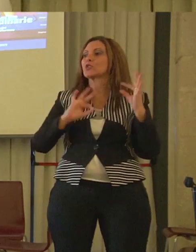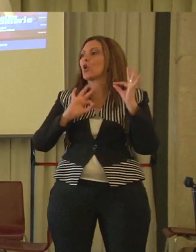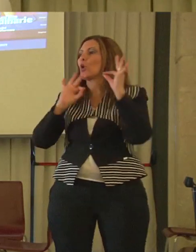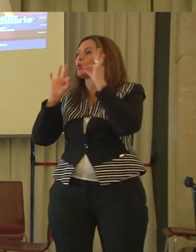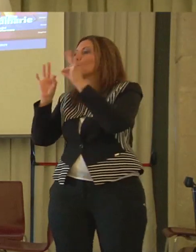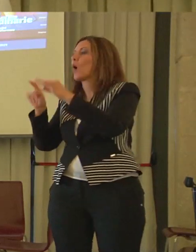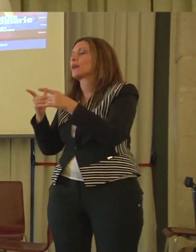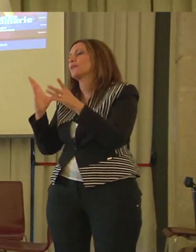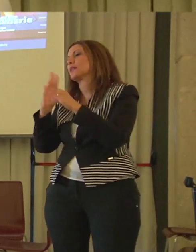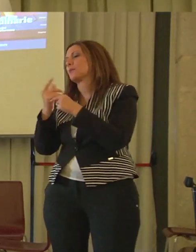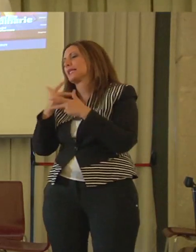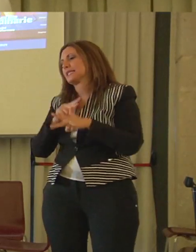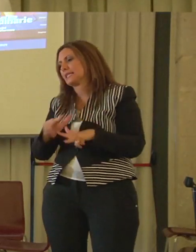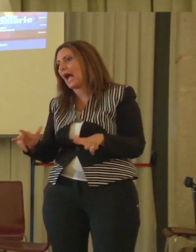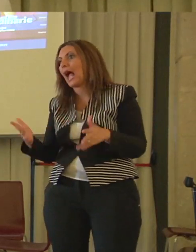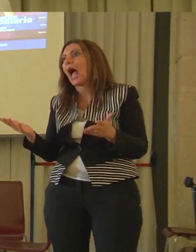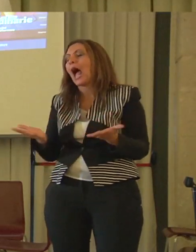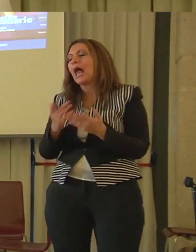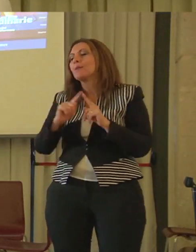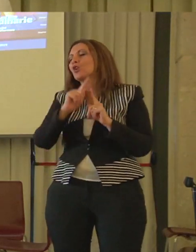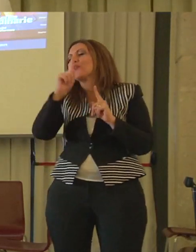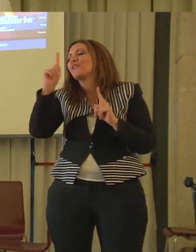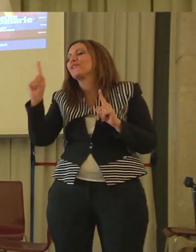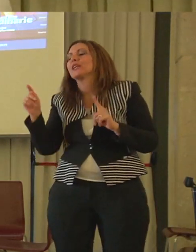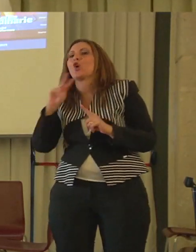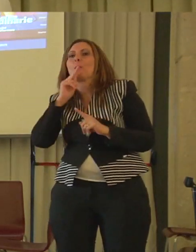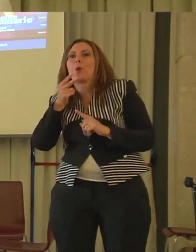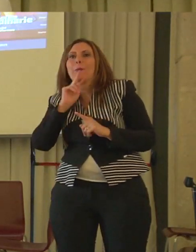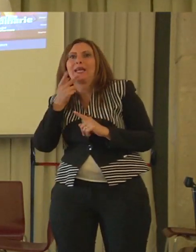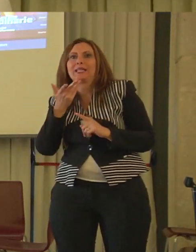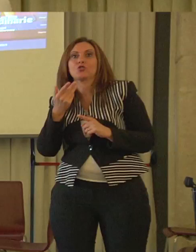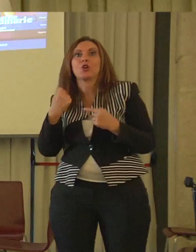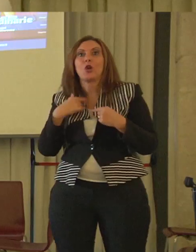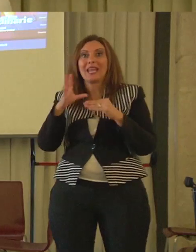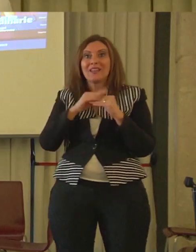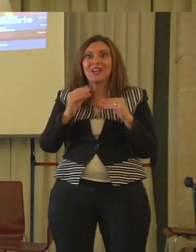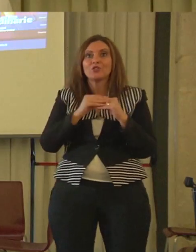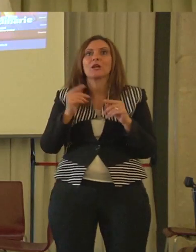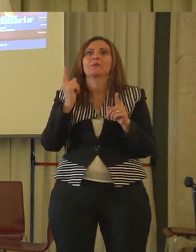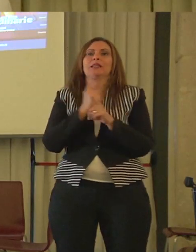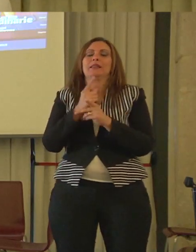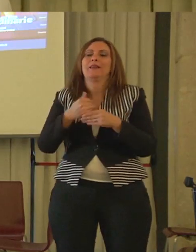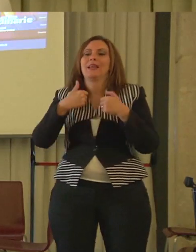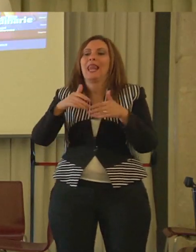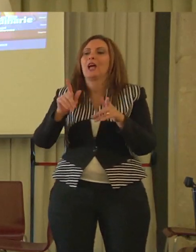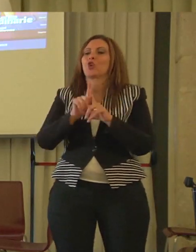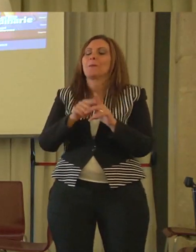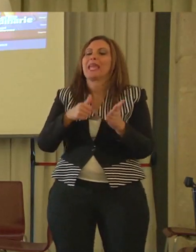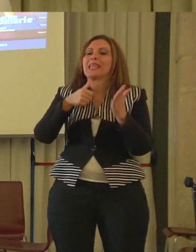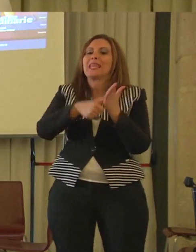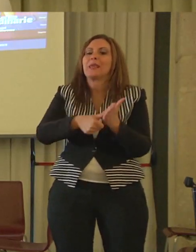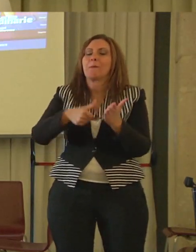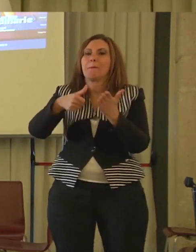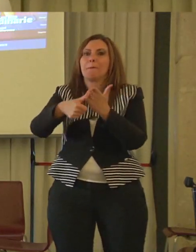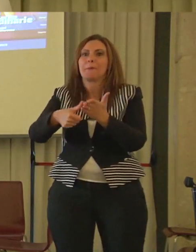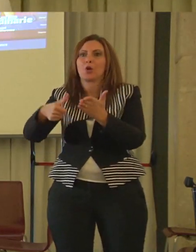almeno fino a pomeriggio. Perché tutto quello che facciamo deve portare la nostra impronta, sia nella nostra vita